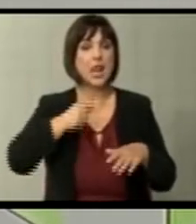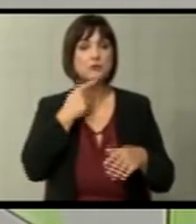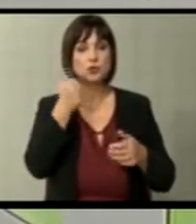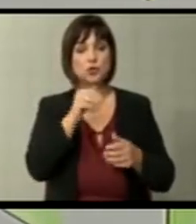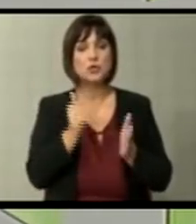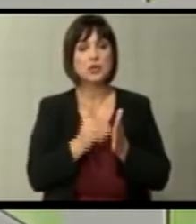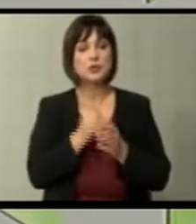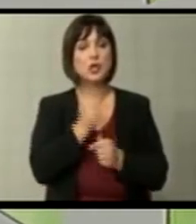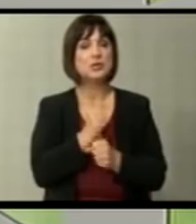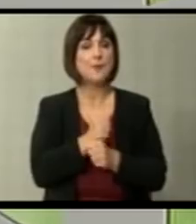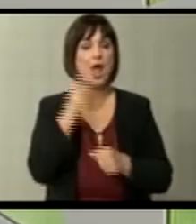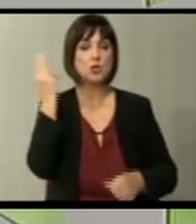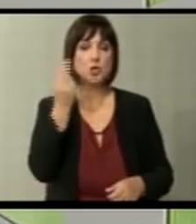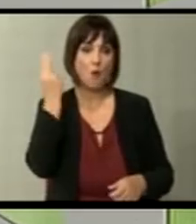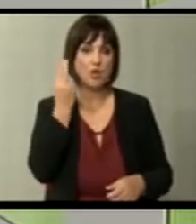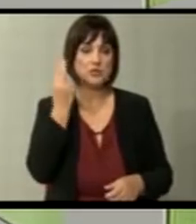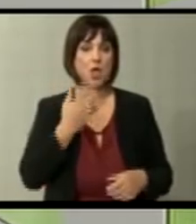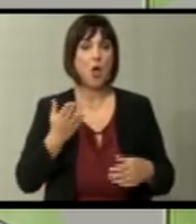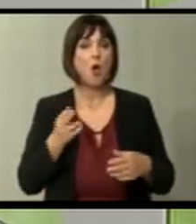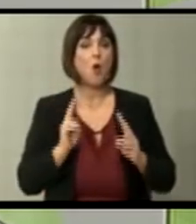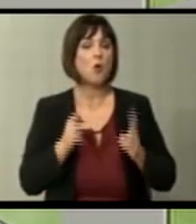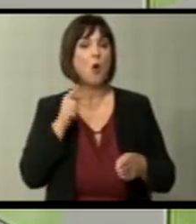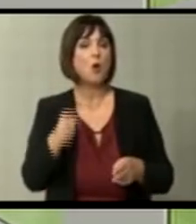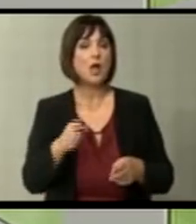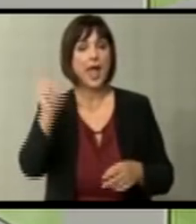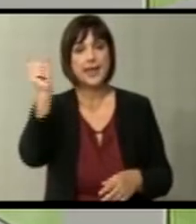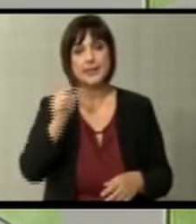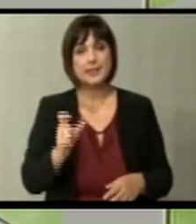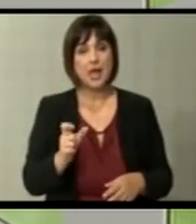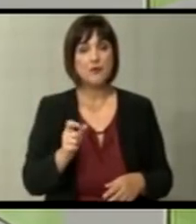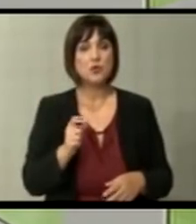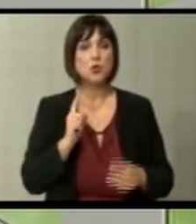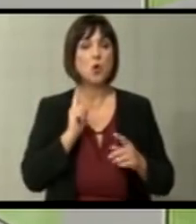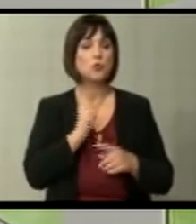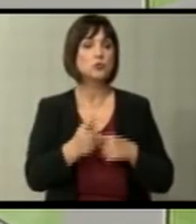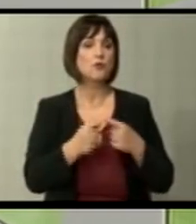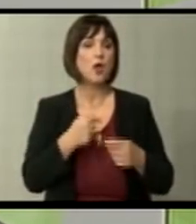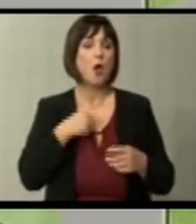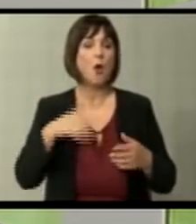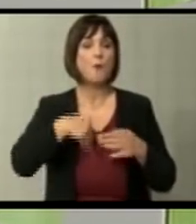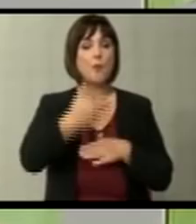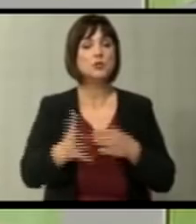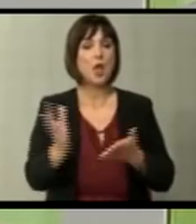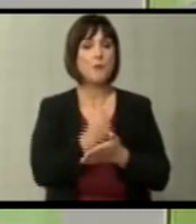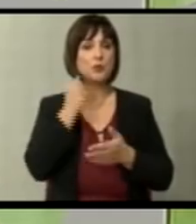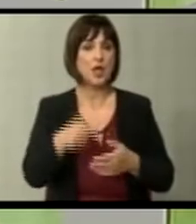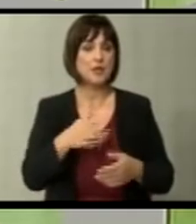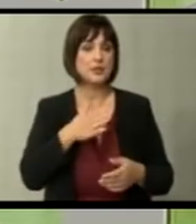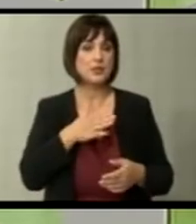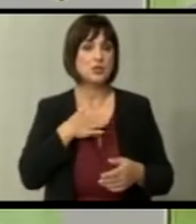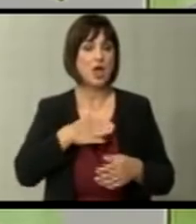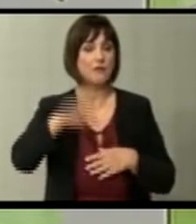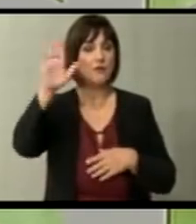се требаше да направат словенците кога итајаните, уставно речено по победата на нашата